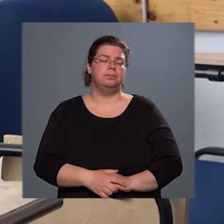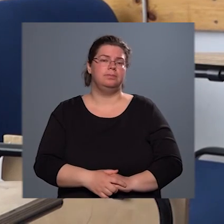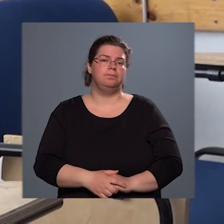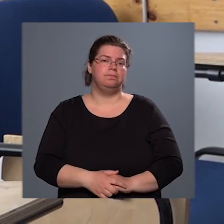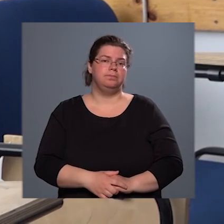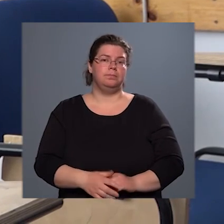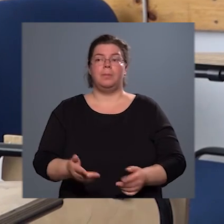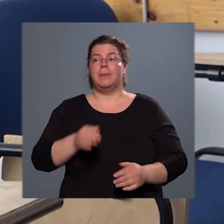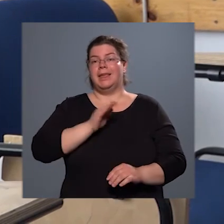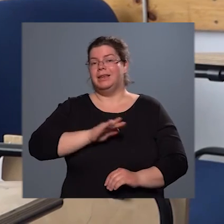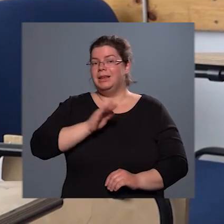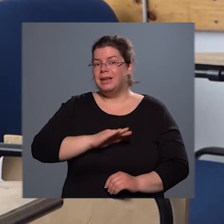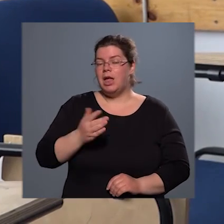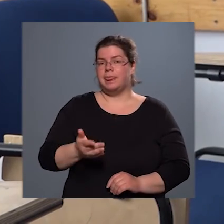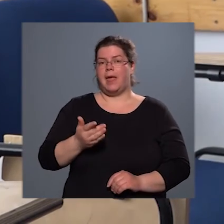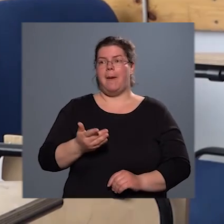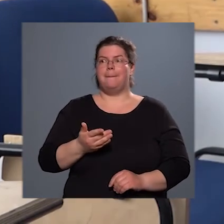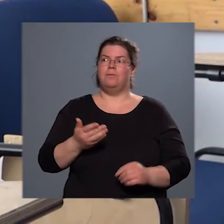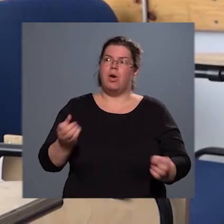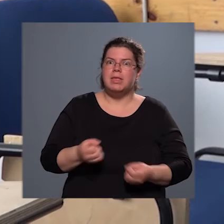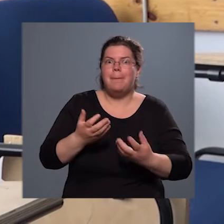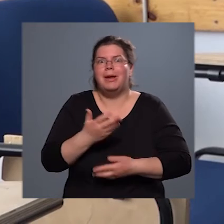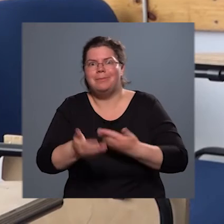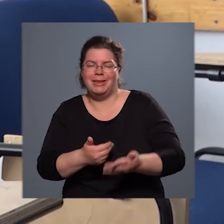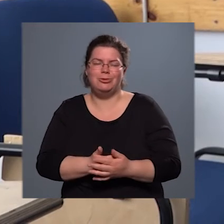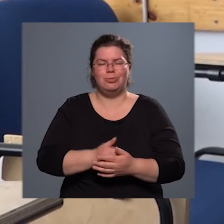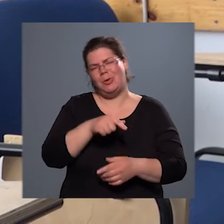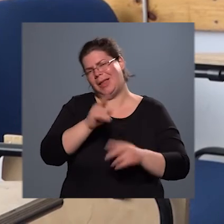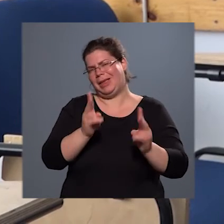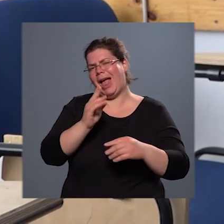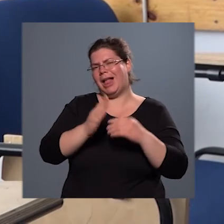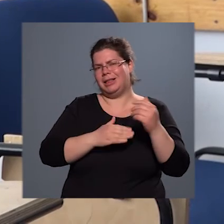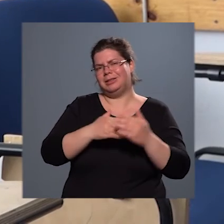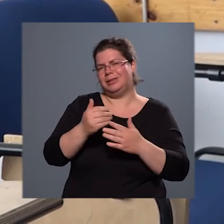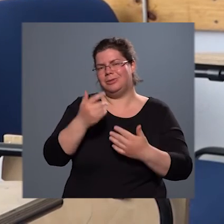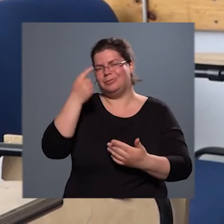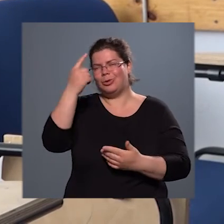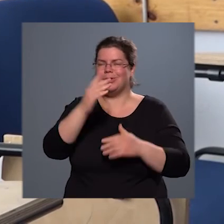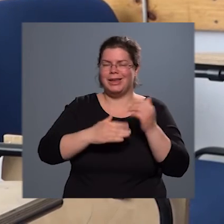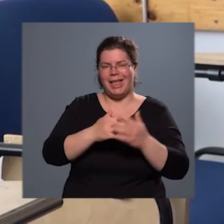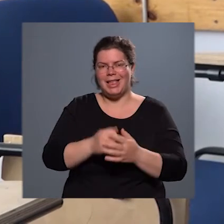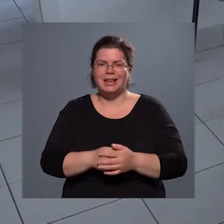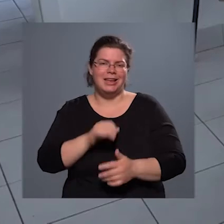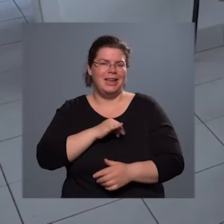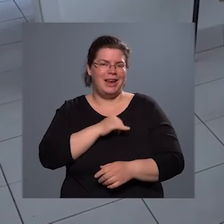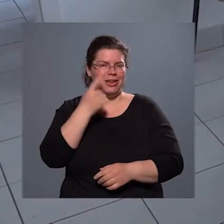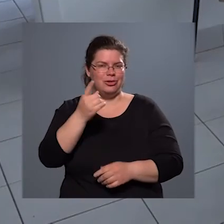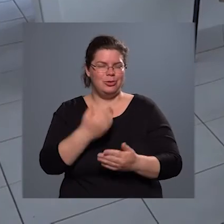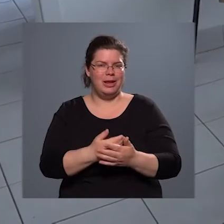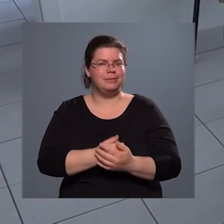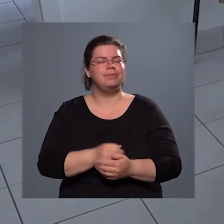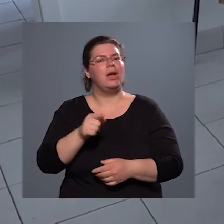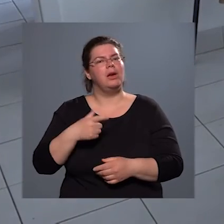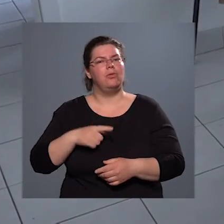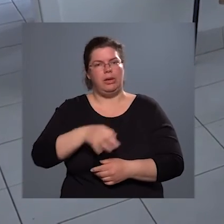ugye higgadtabb, akkor temperamentumosabb, hát őket kezelni kell tudni. Ez azért érdekes tud lenni. Arra voltam